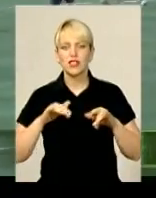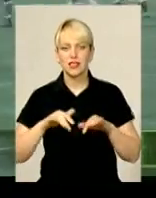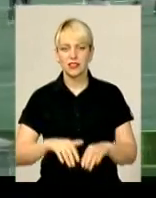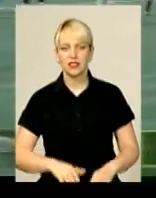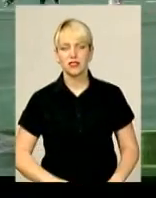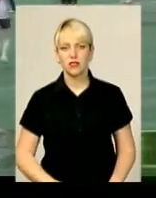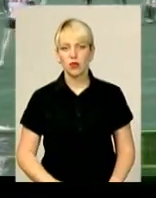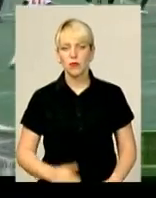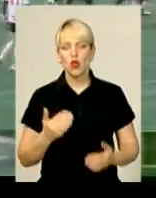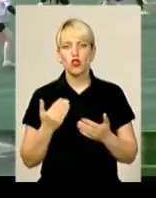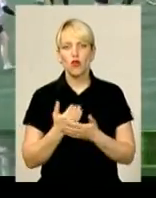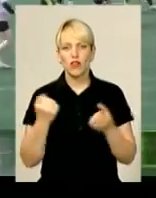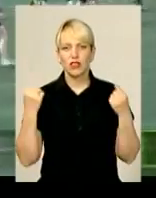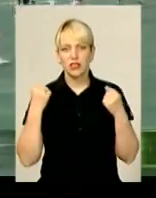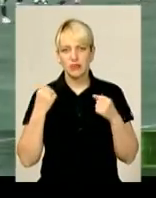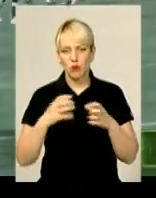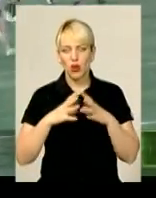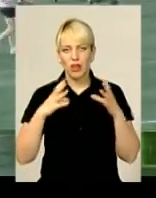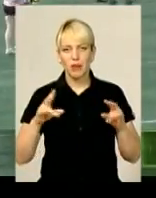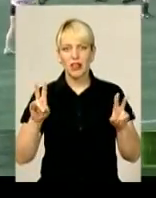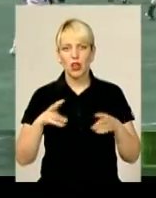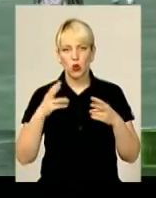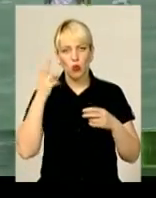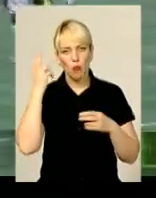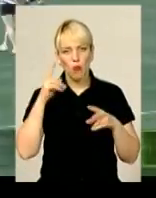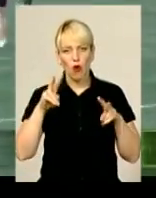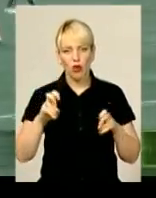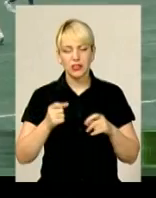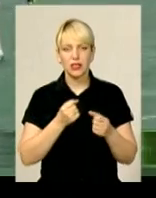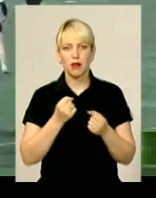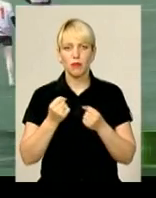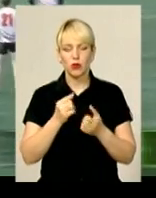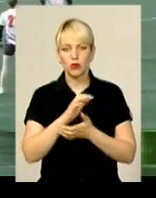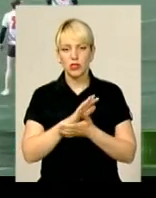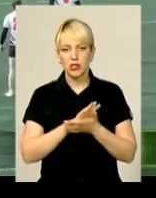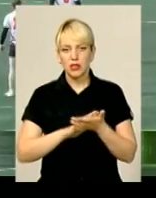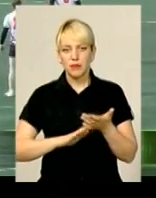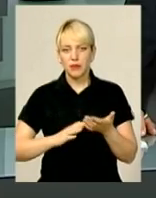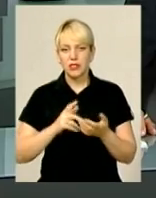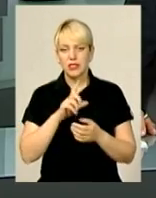Новини спорту. Регбійний клуб «Поділля» продовжує боротьбу за медалі вітчизняної суперліги.